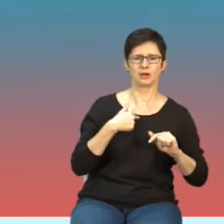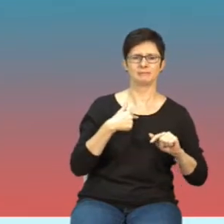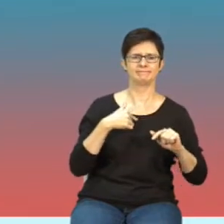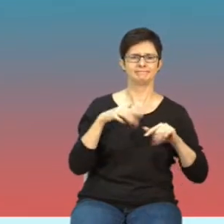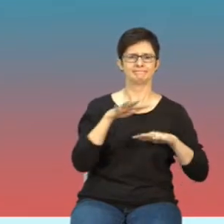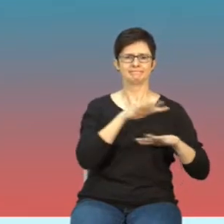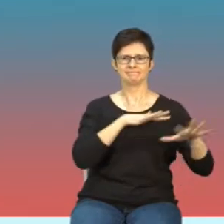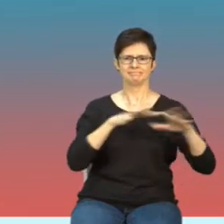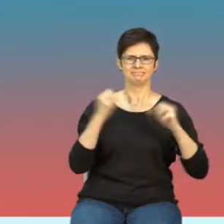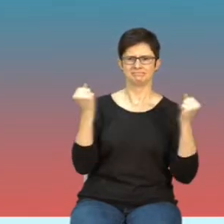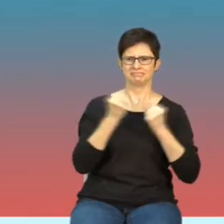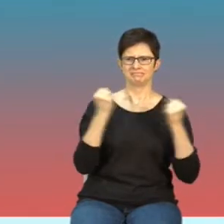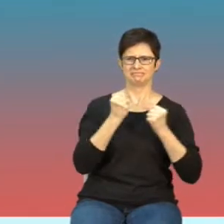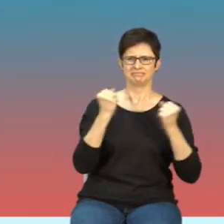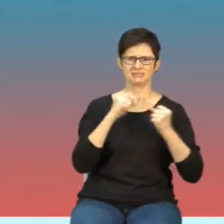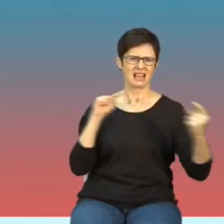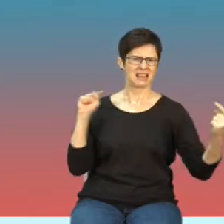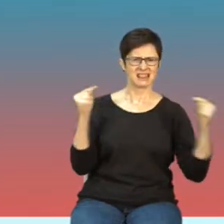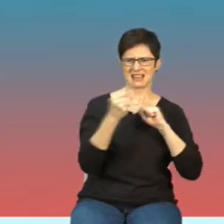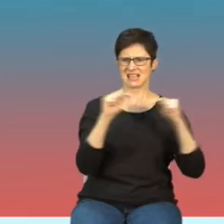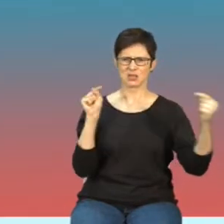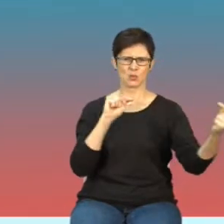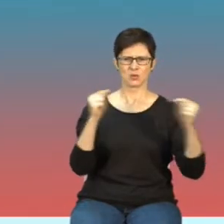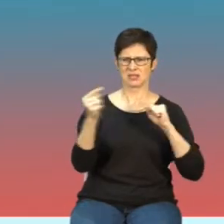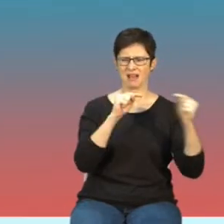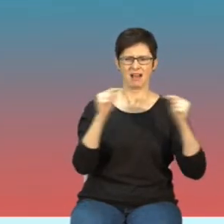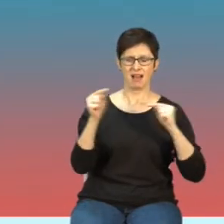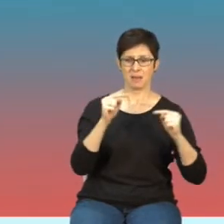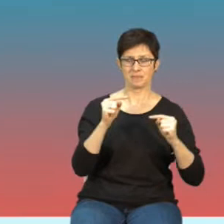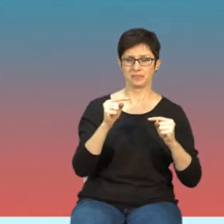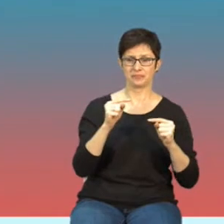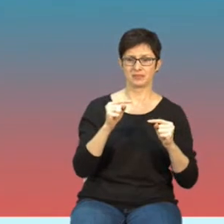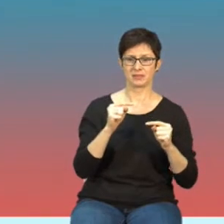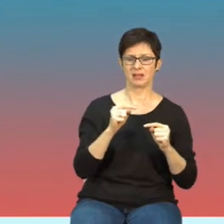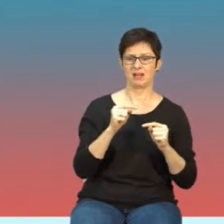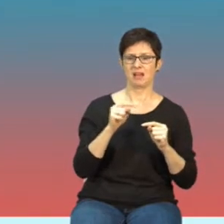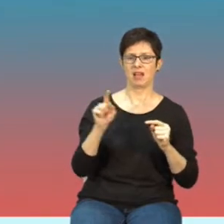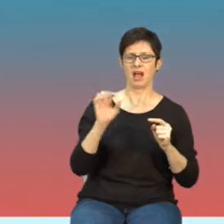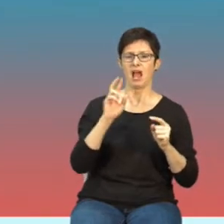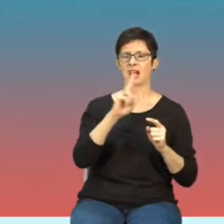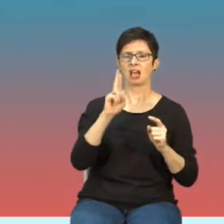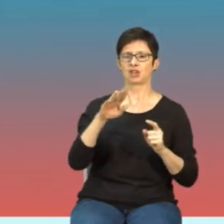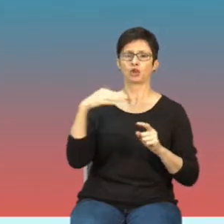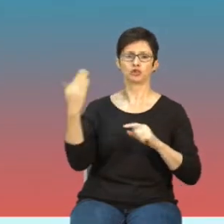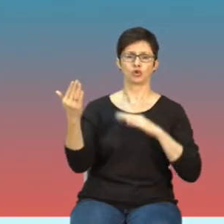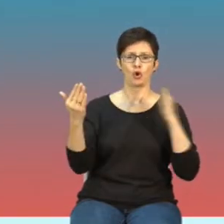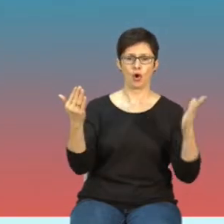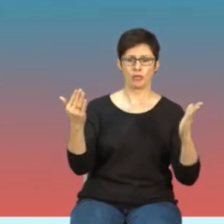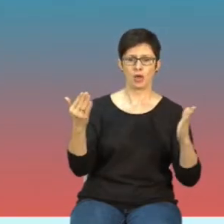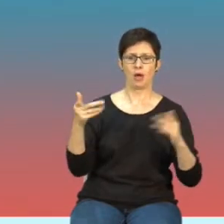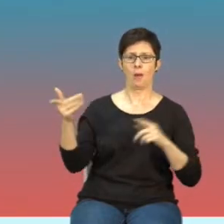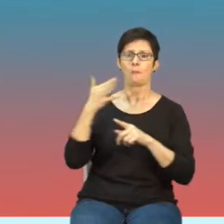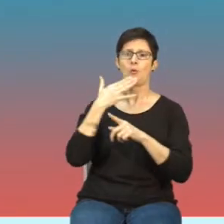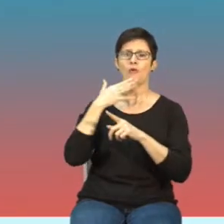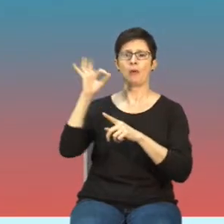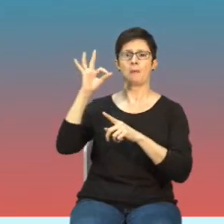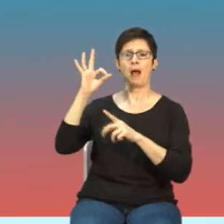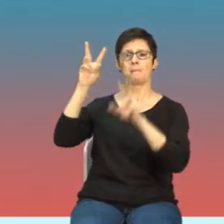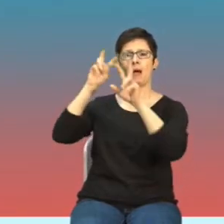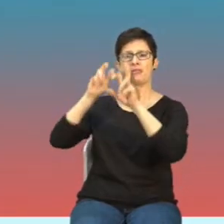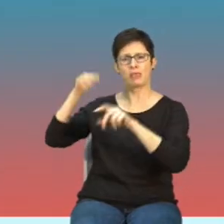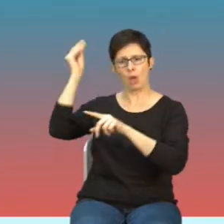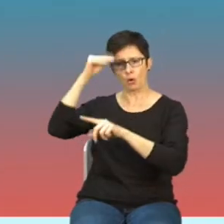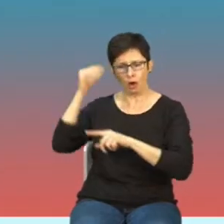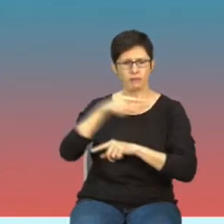gorących dyskusji, w których obie strony sporu powoływały się na badania naukowe. To